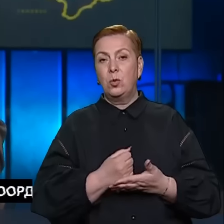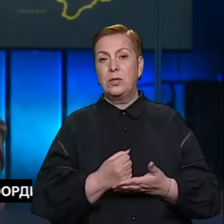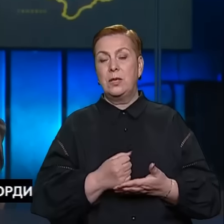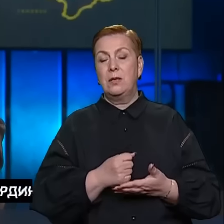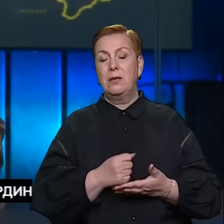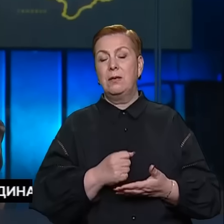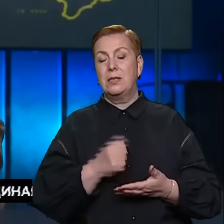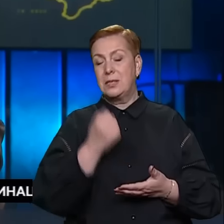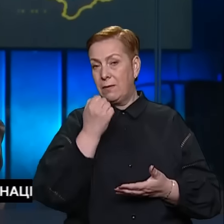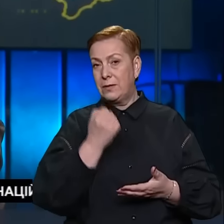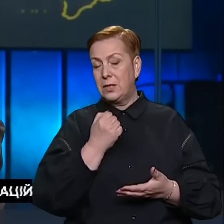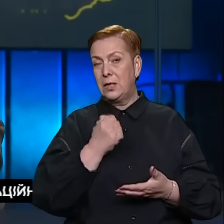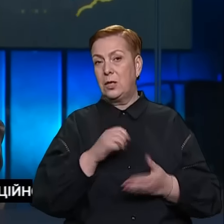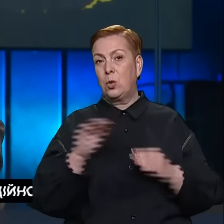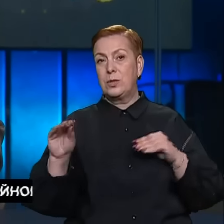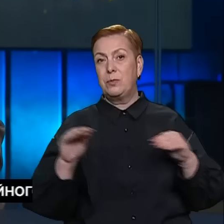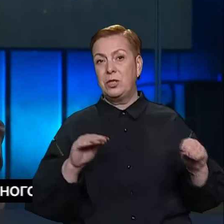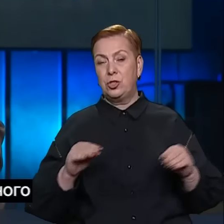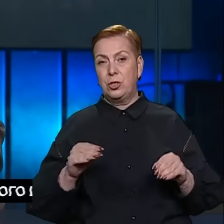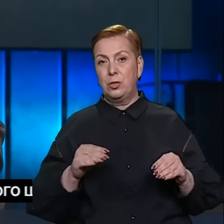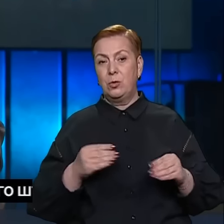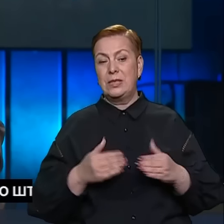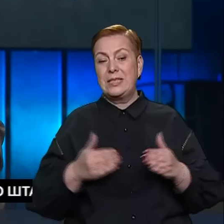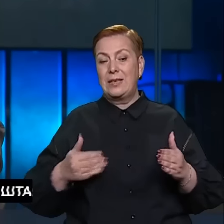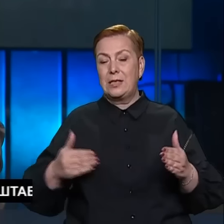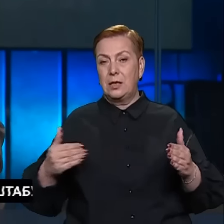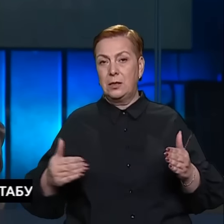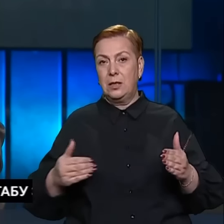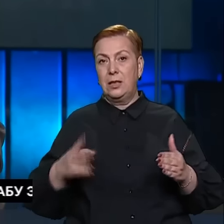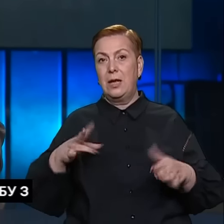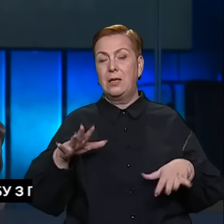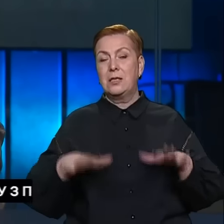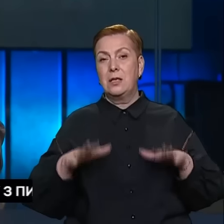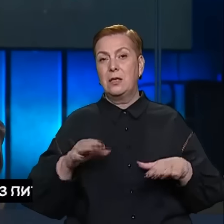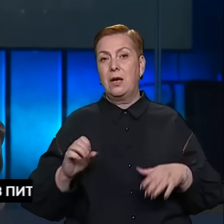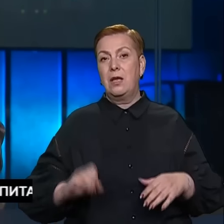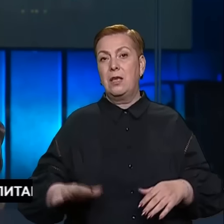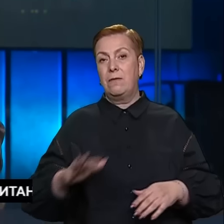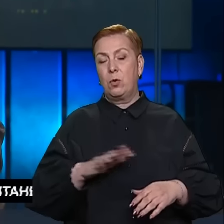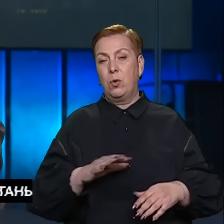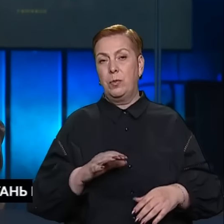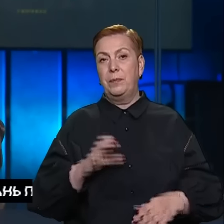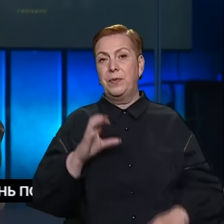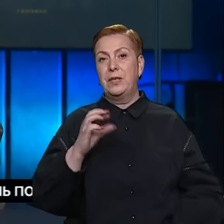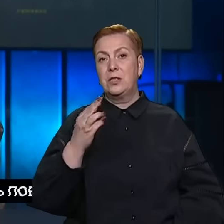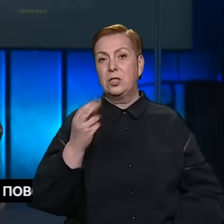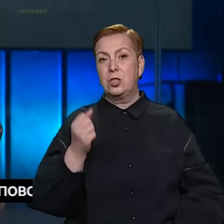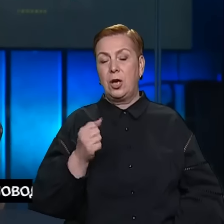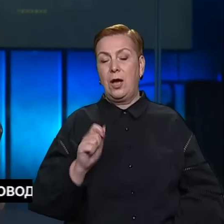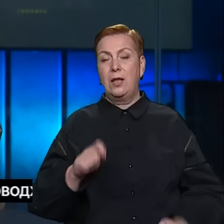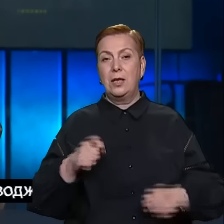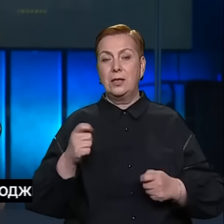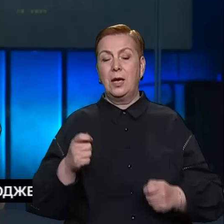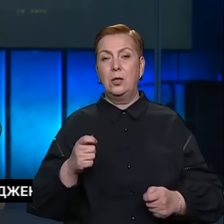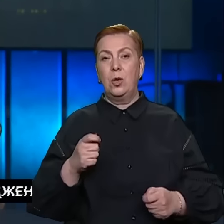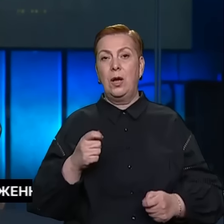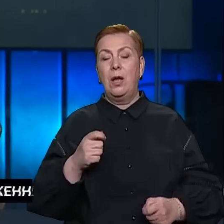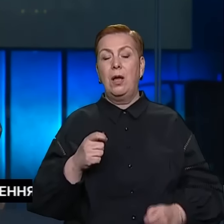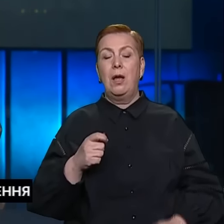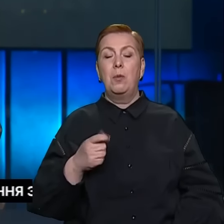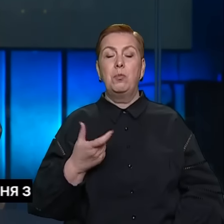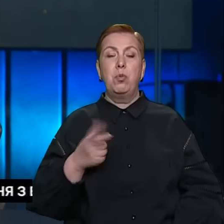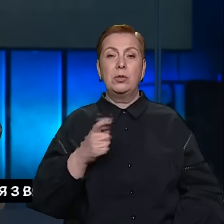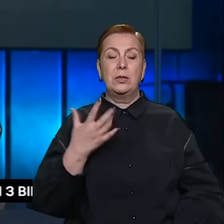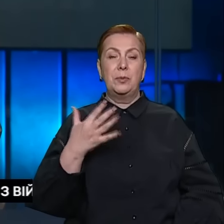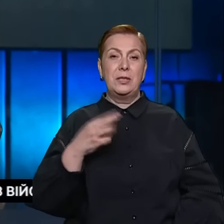складах Європи. В цілому ж від початку масштабного вторгнення Росії США надали Україні тільки військової допомоги на